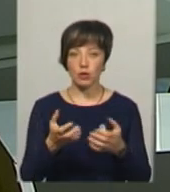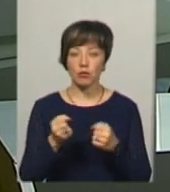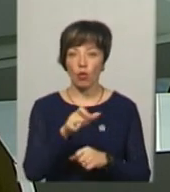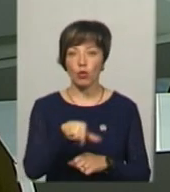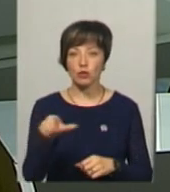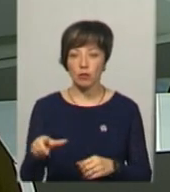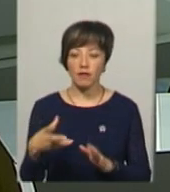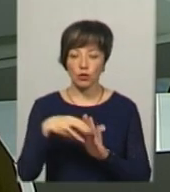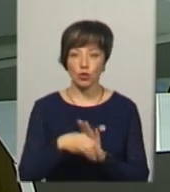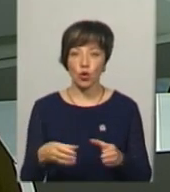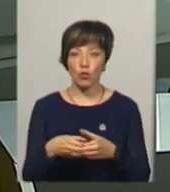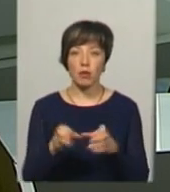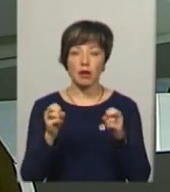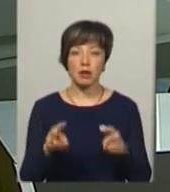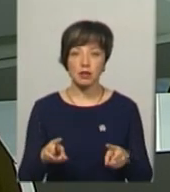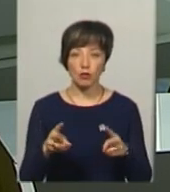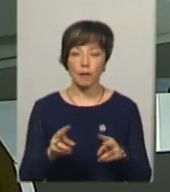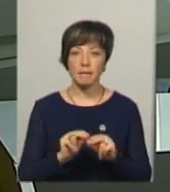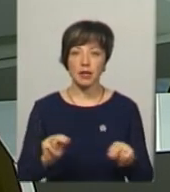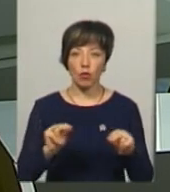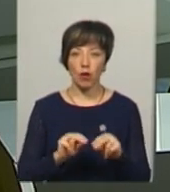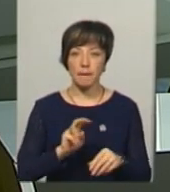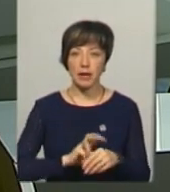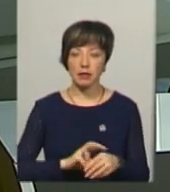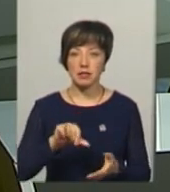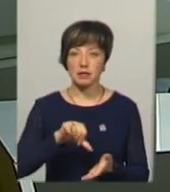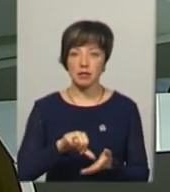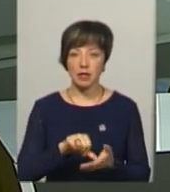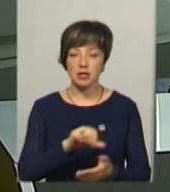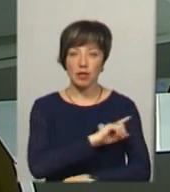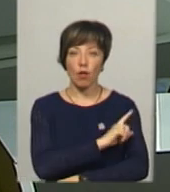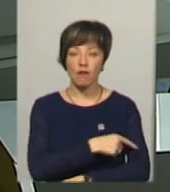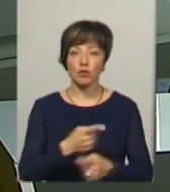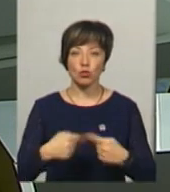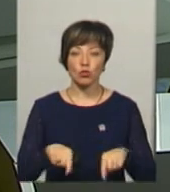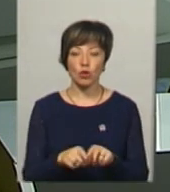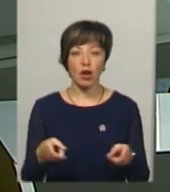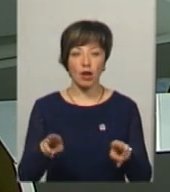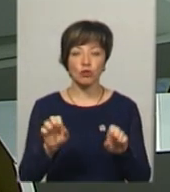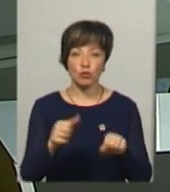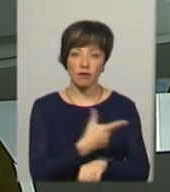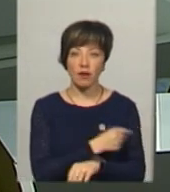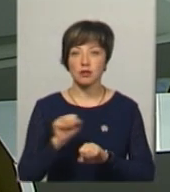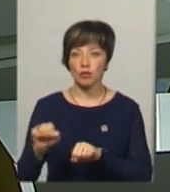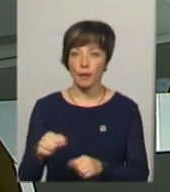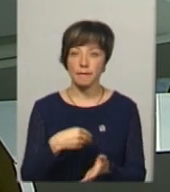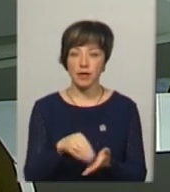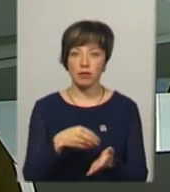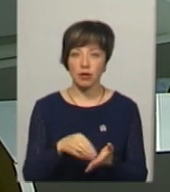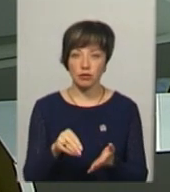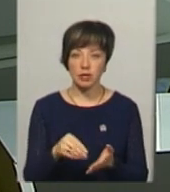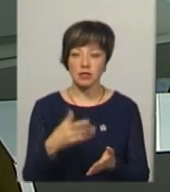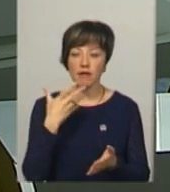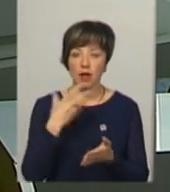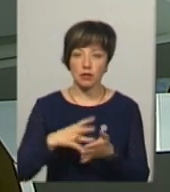особи, які відносяться до групи ризику – педагоги, медики і представники силових структур. Решта можуть вакцинуватися, придбавши вакцину